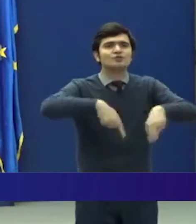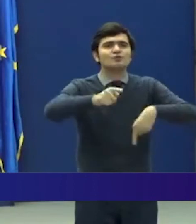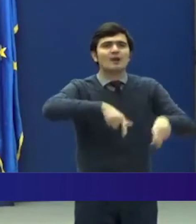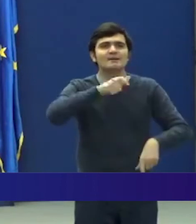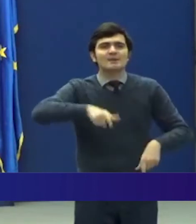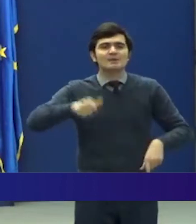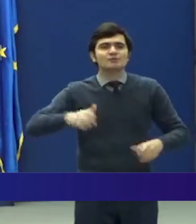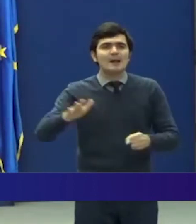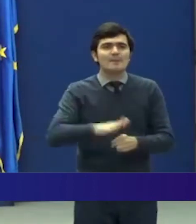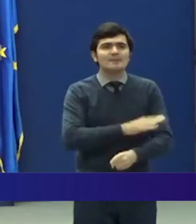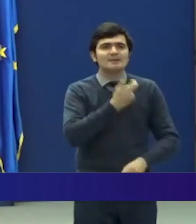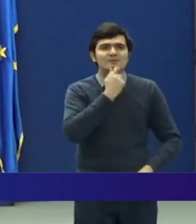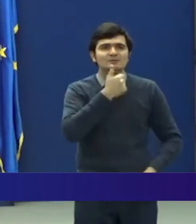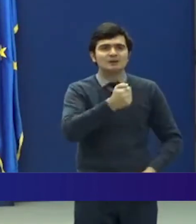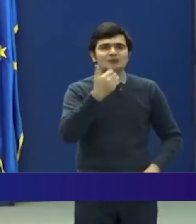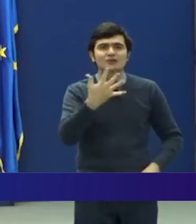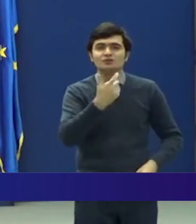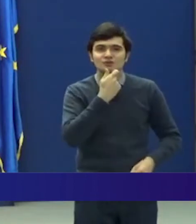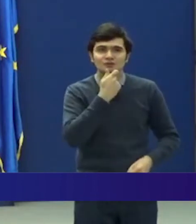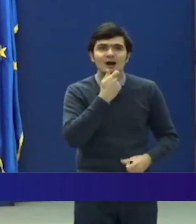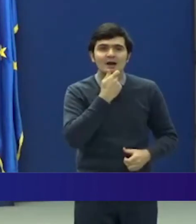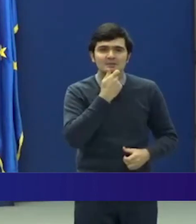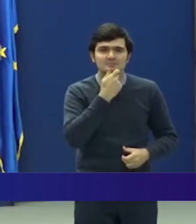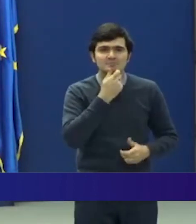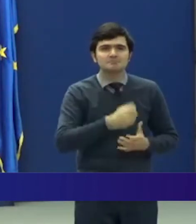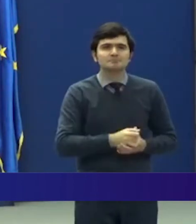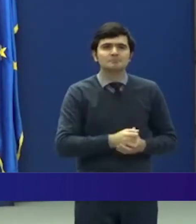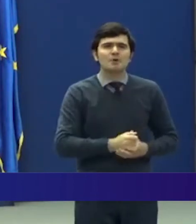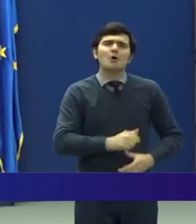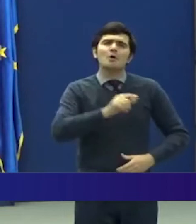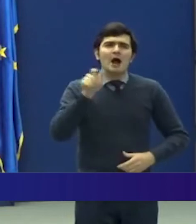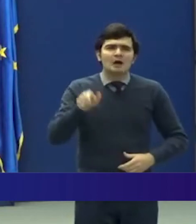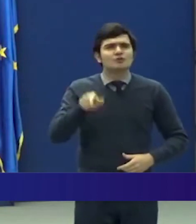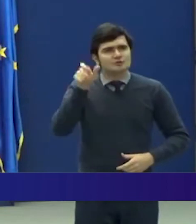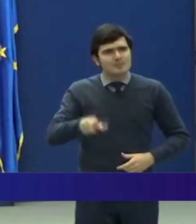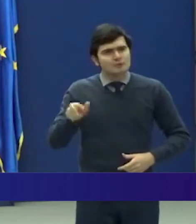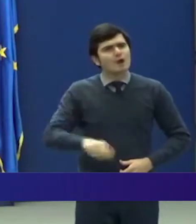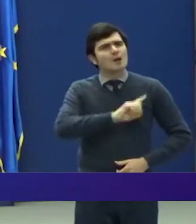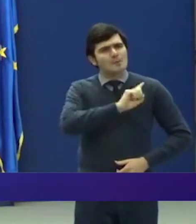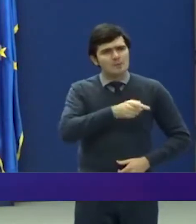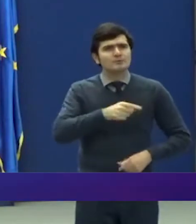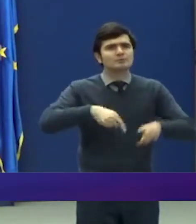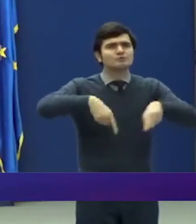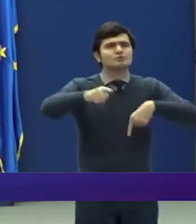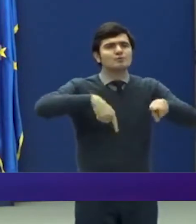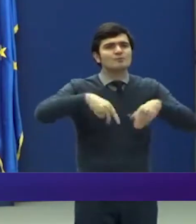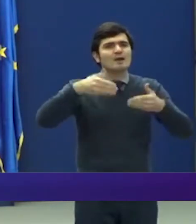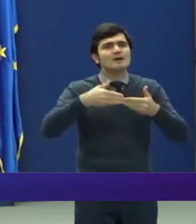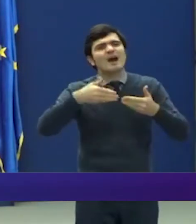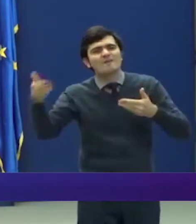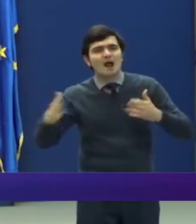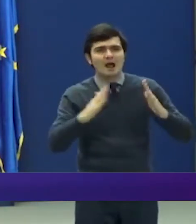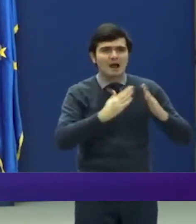au împlinit vârsta de 65 de ani pot circula în afara locuinței